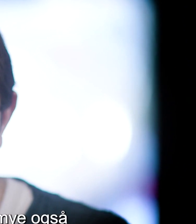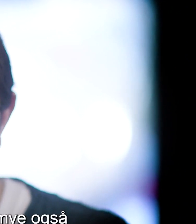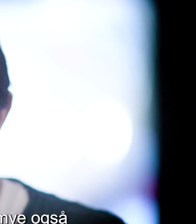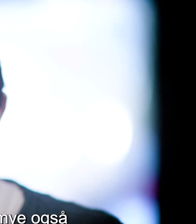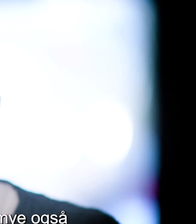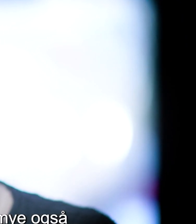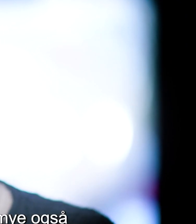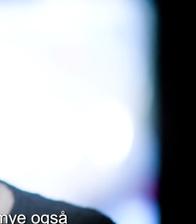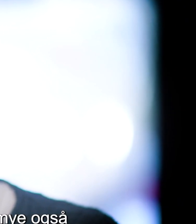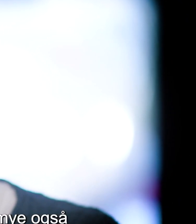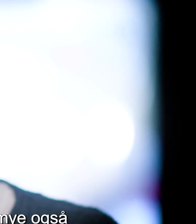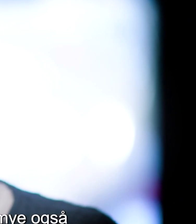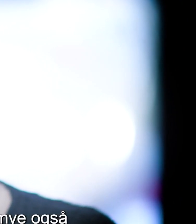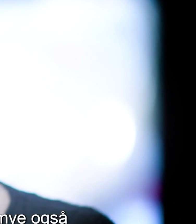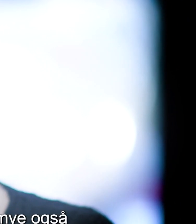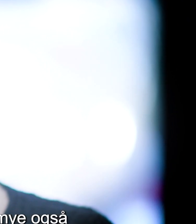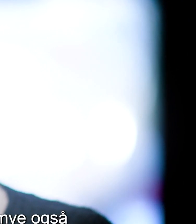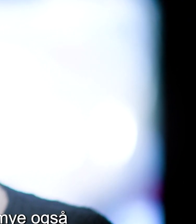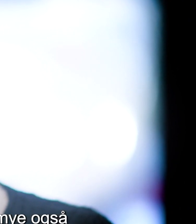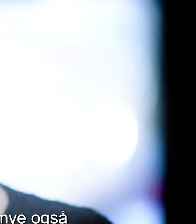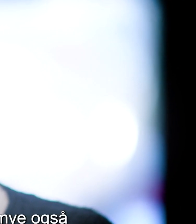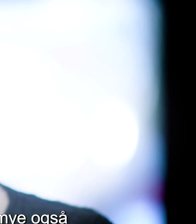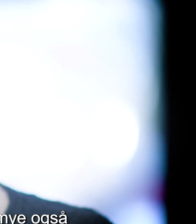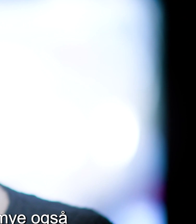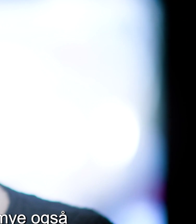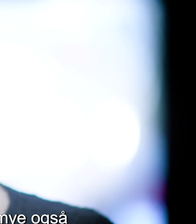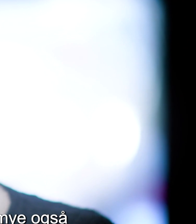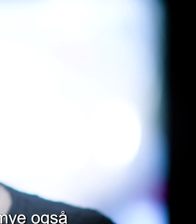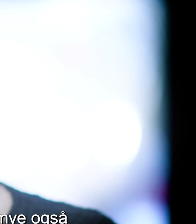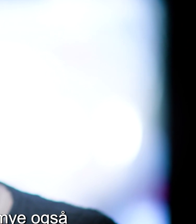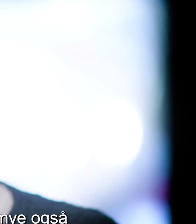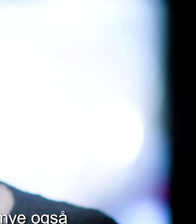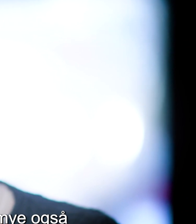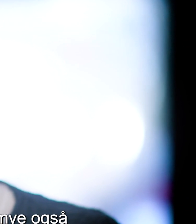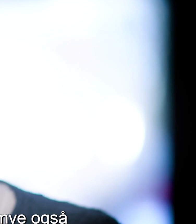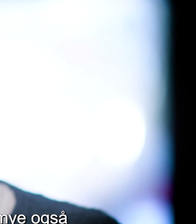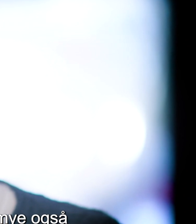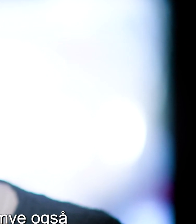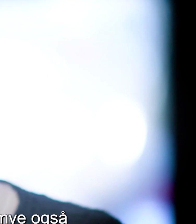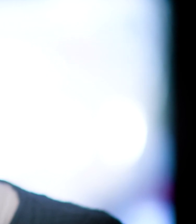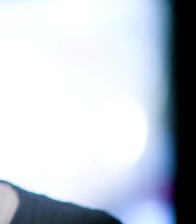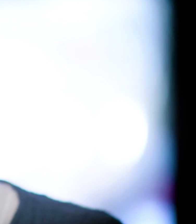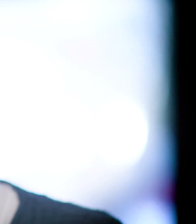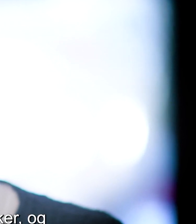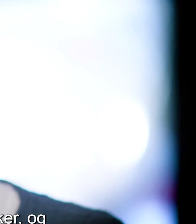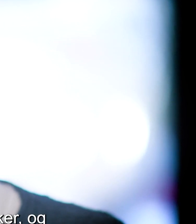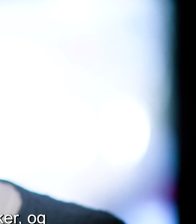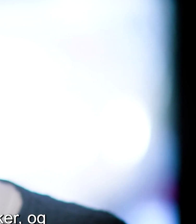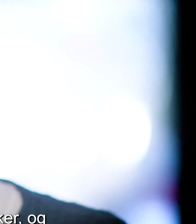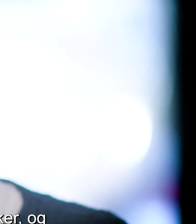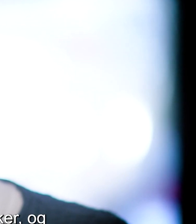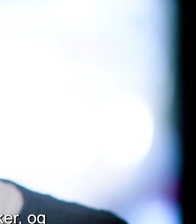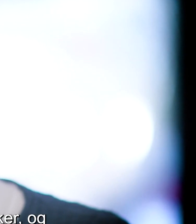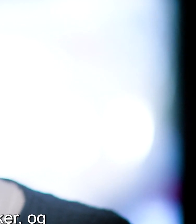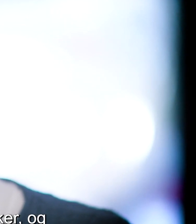hver dag. Og jeg lærer mye også om hvordan man oppfører seg blant andre